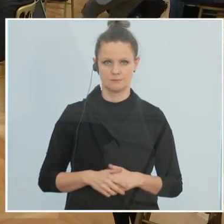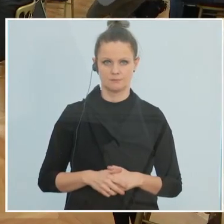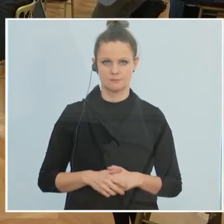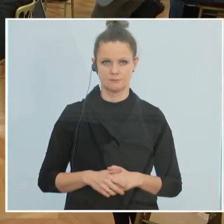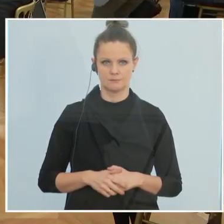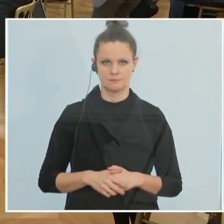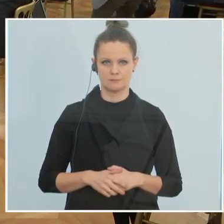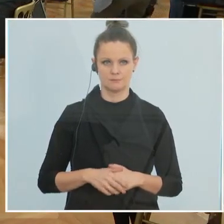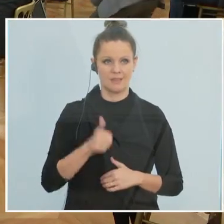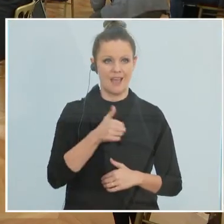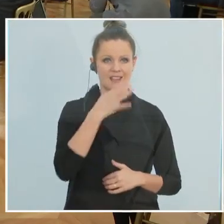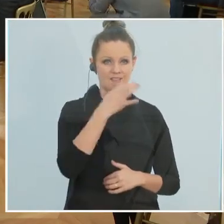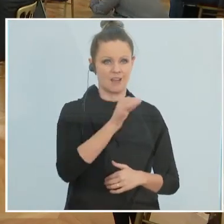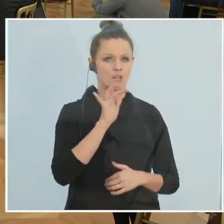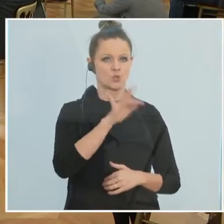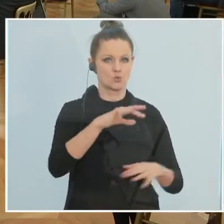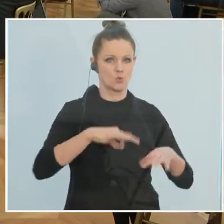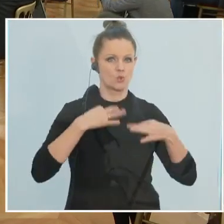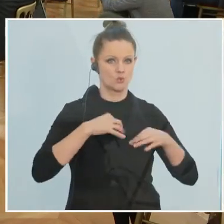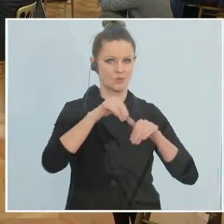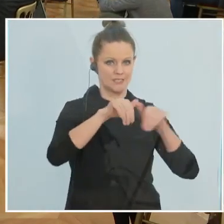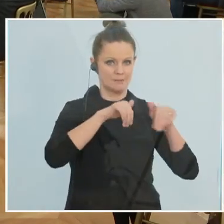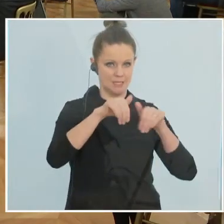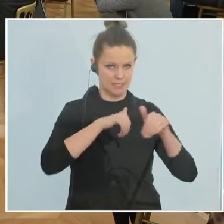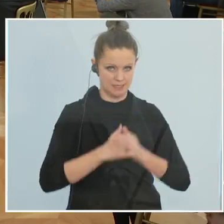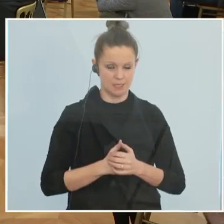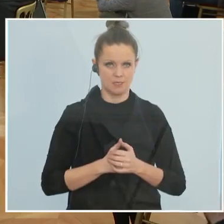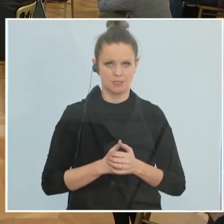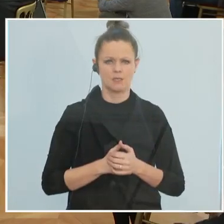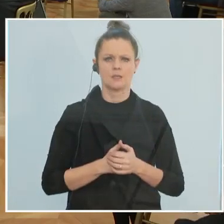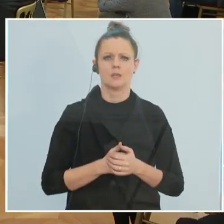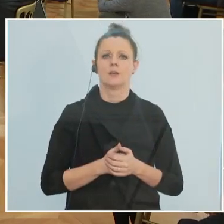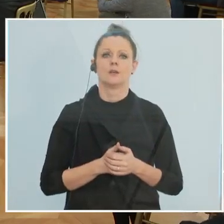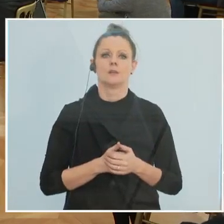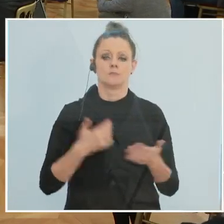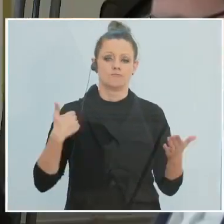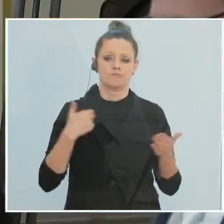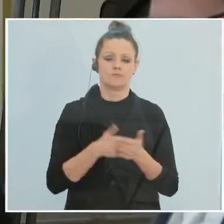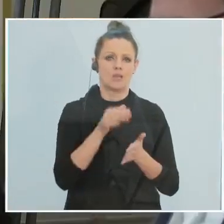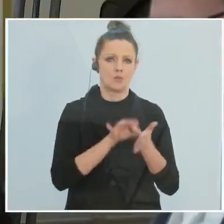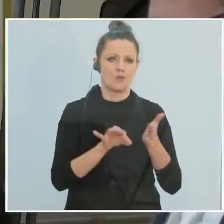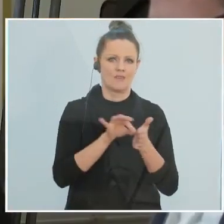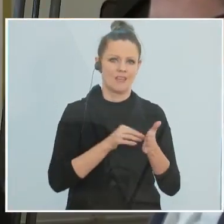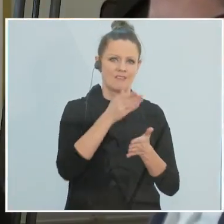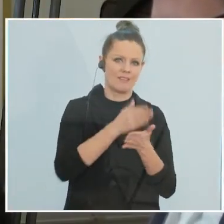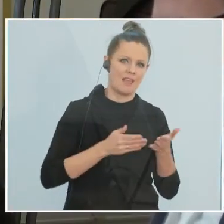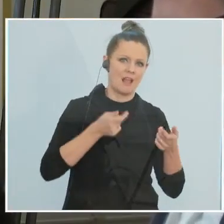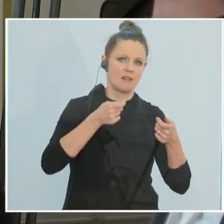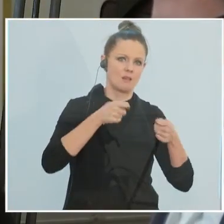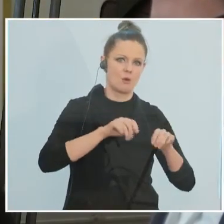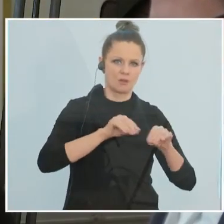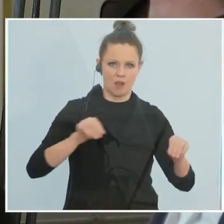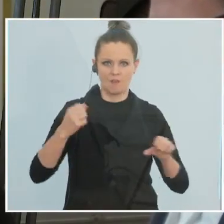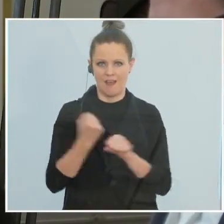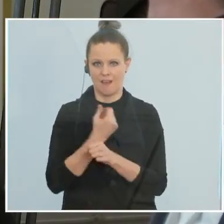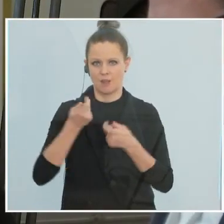Ich hätte eine Frage an den Herrn Gesundheitsminister zunächst. Wenn man sich, vor allem jetzt seit November sind wir so zwischen Teil-Lockdown und harten Lockdown